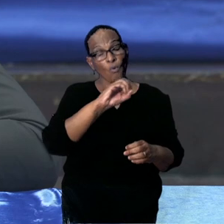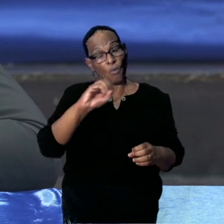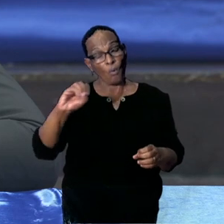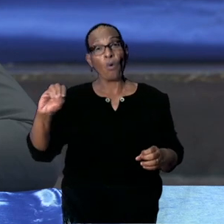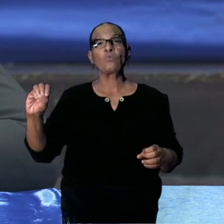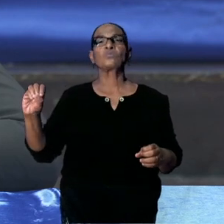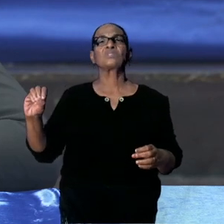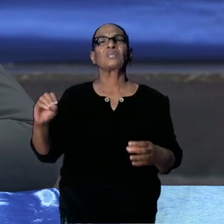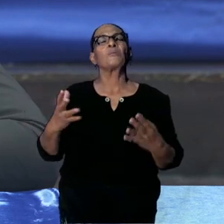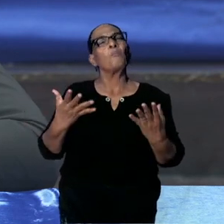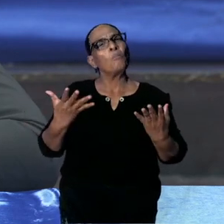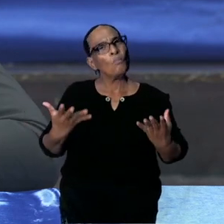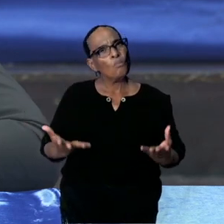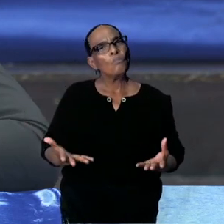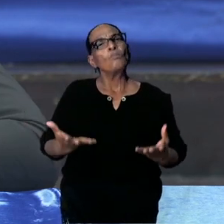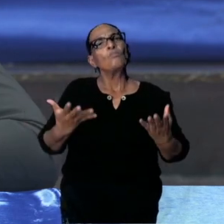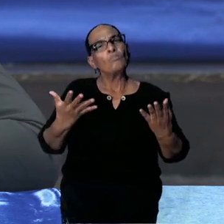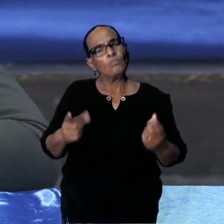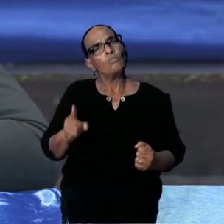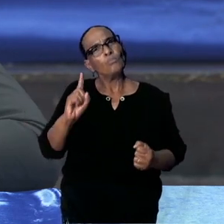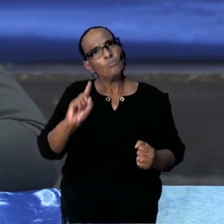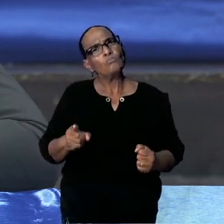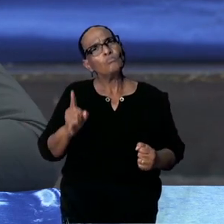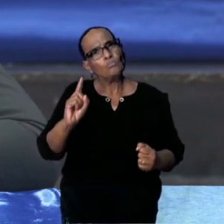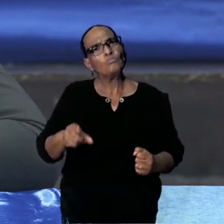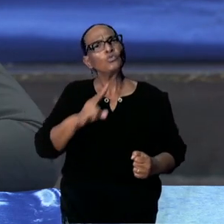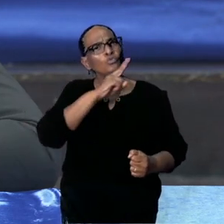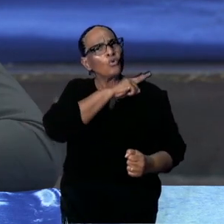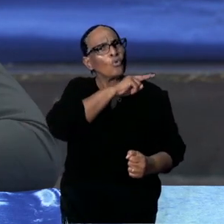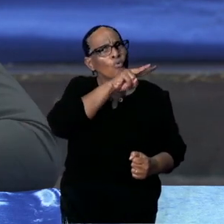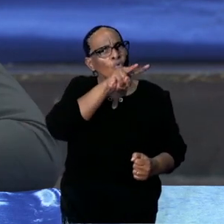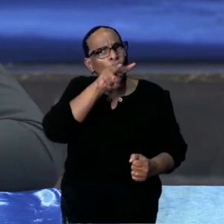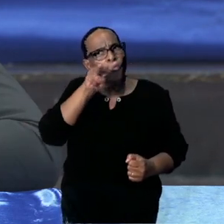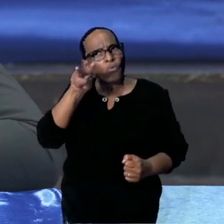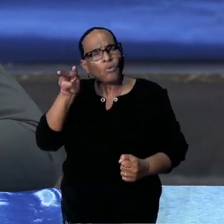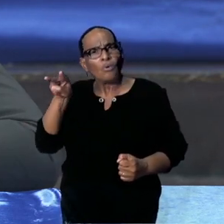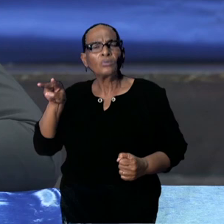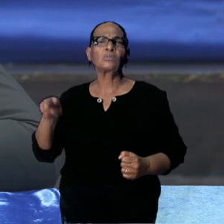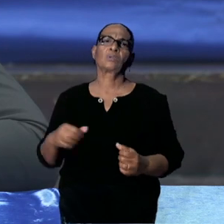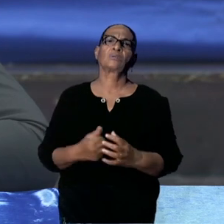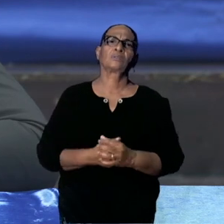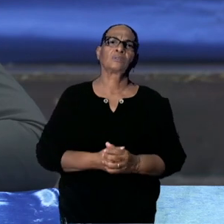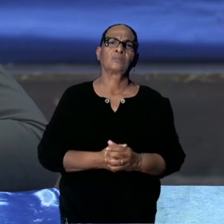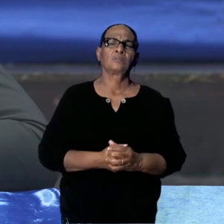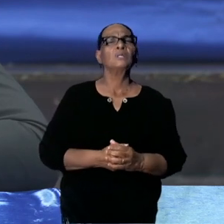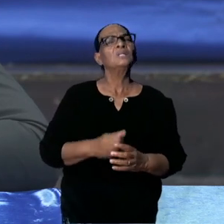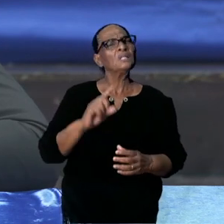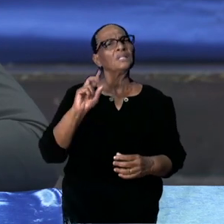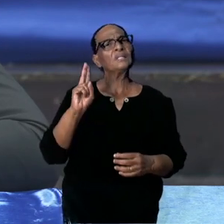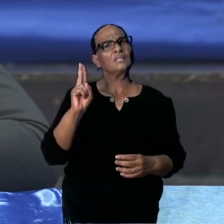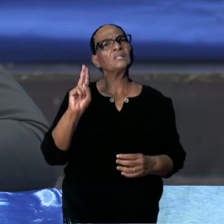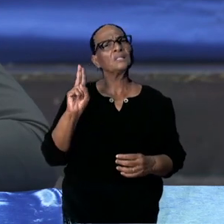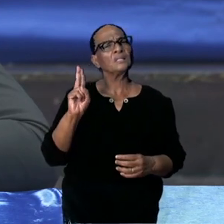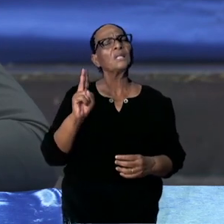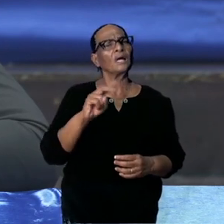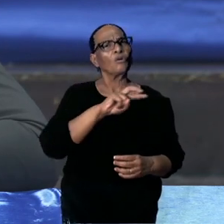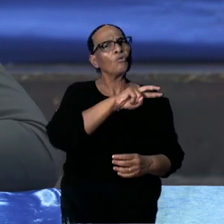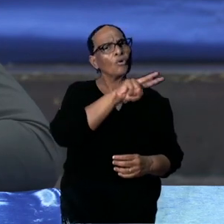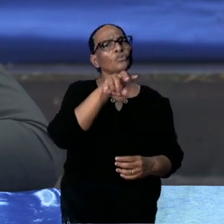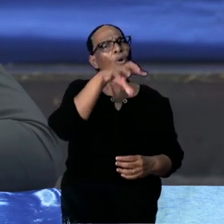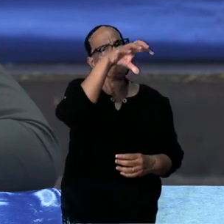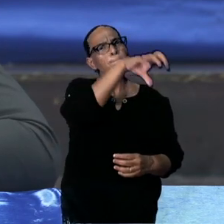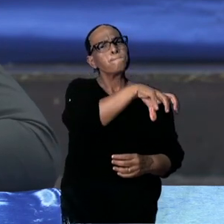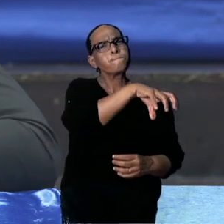de COVID-brigade daar gaan instellen. En dan komt er inderdaad wel een controlepost,